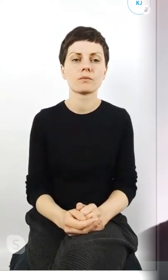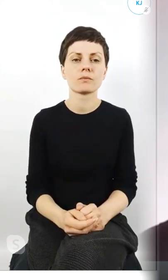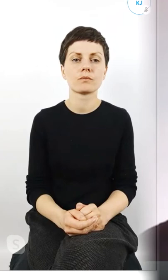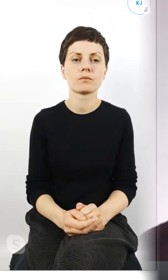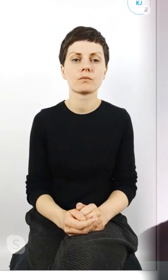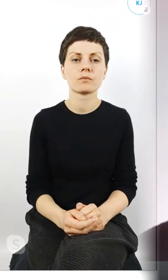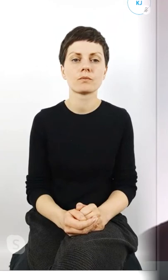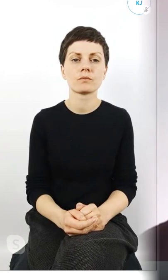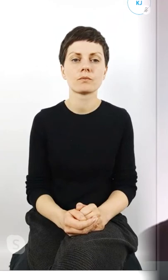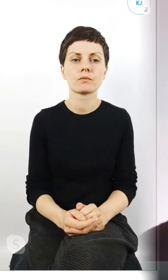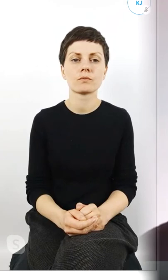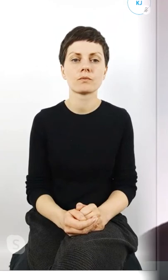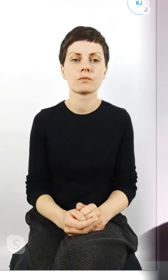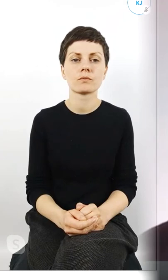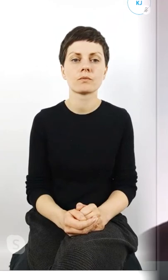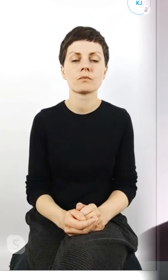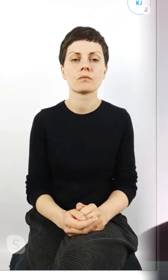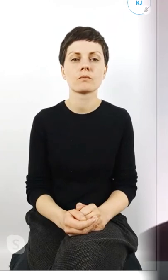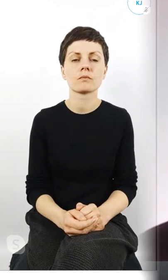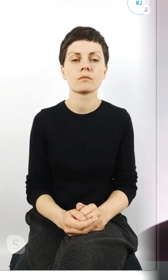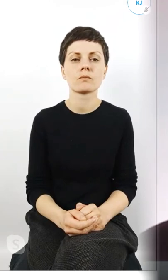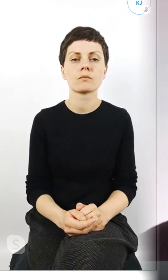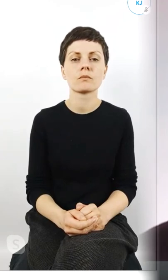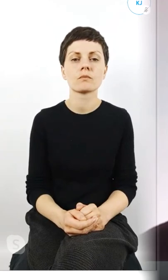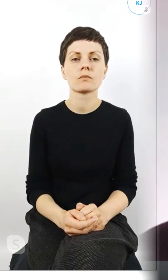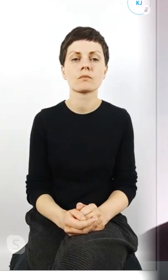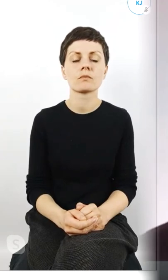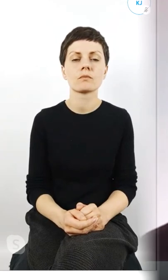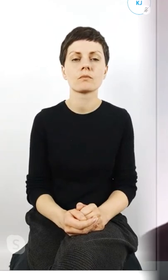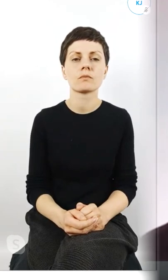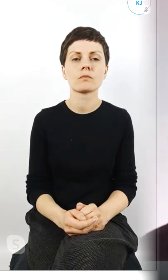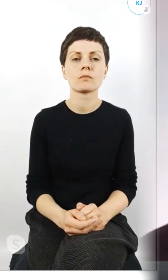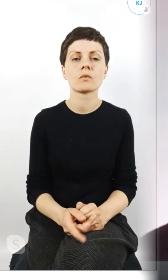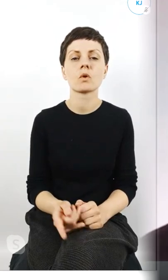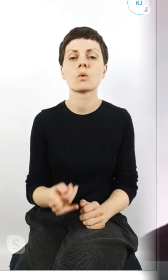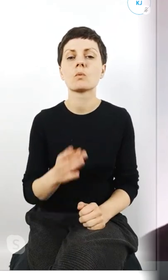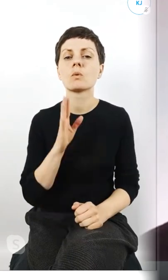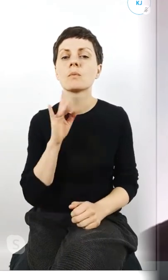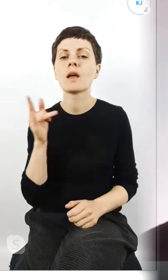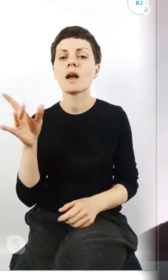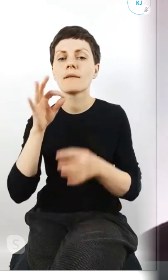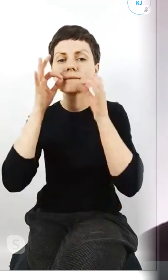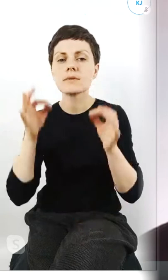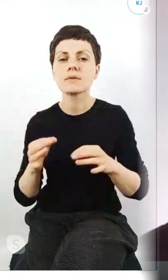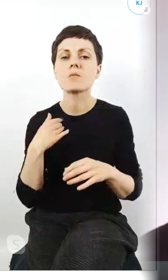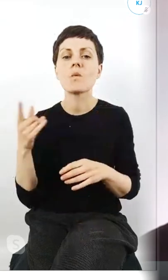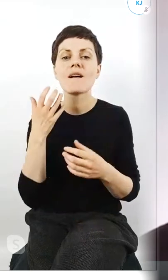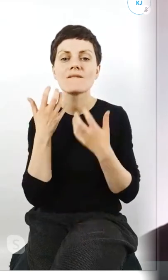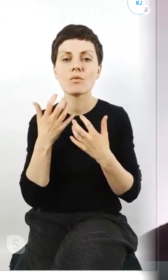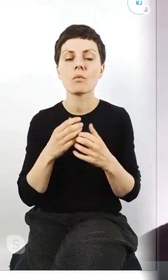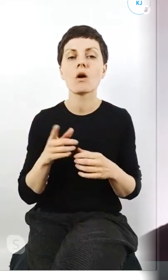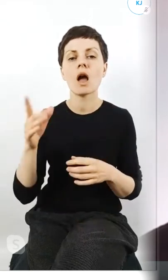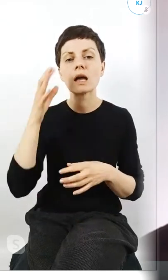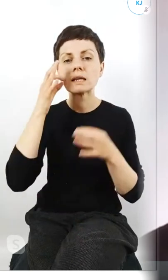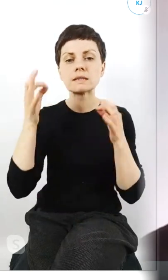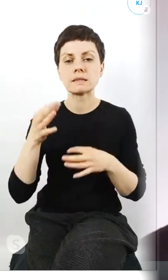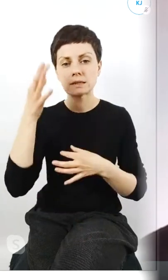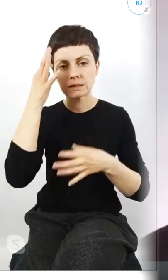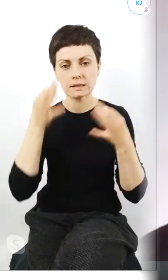czy to od zwierząt tak tutaj w Chinach mamy niedawno była wiadomość że Chińczycy zastanawiają się na temat